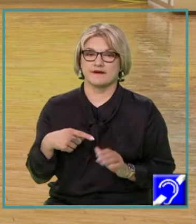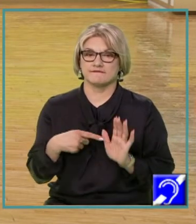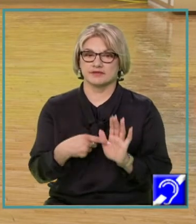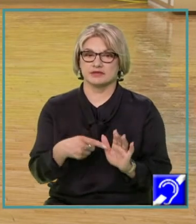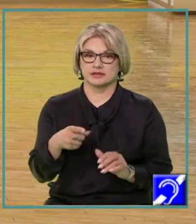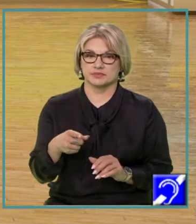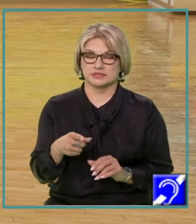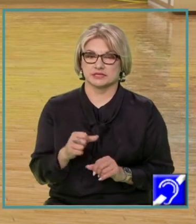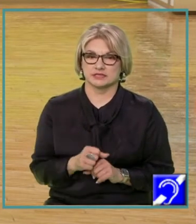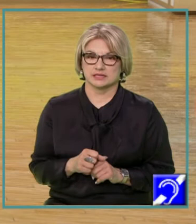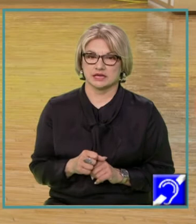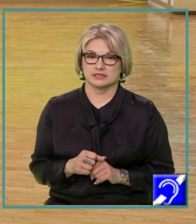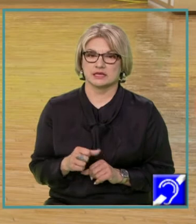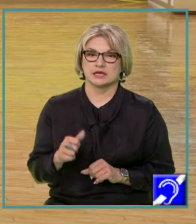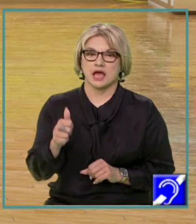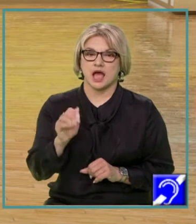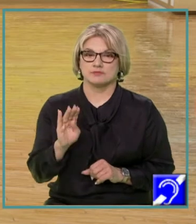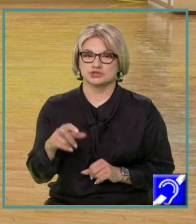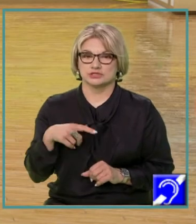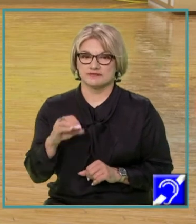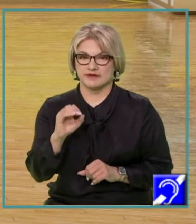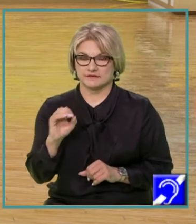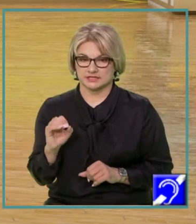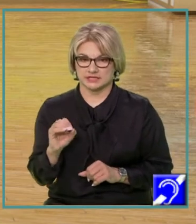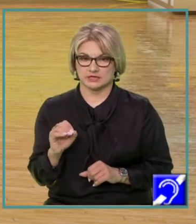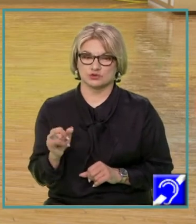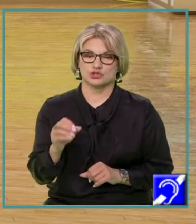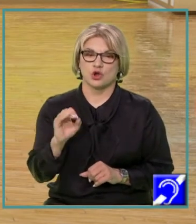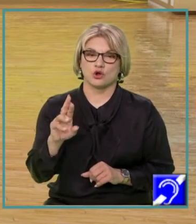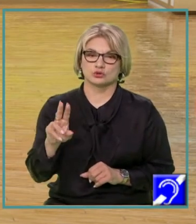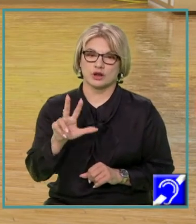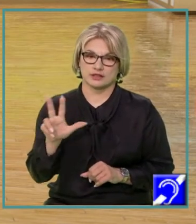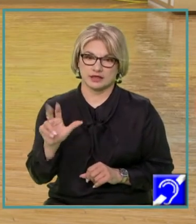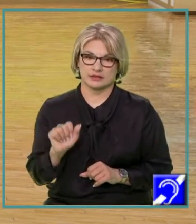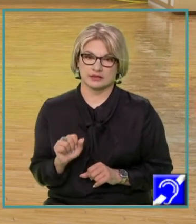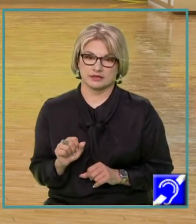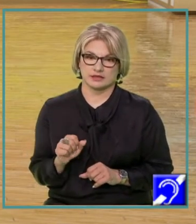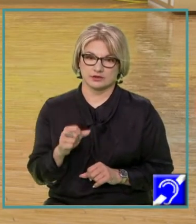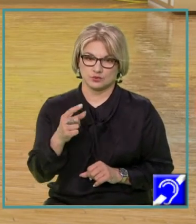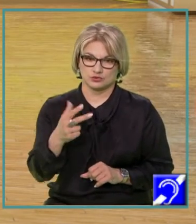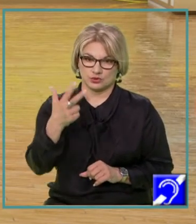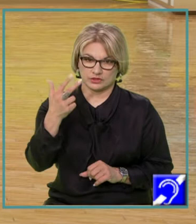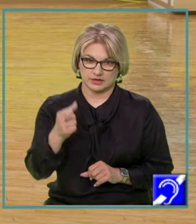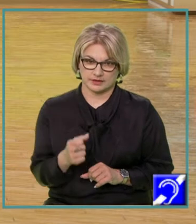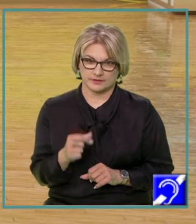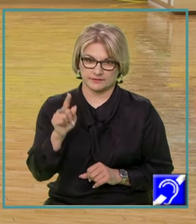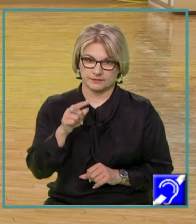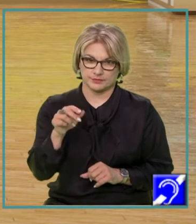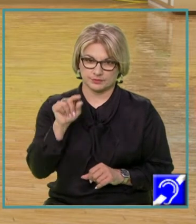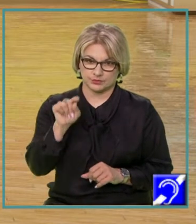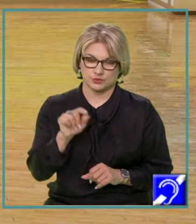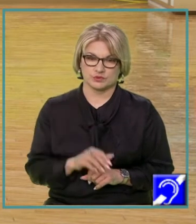felul acesta, și anume abscisa va fi 0 și ordonata 3, 1, 2, 3, și îl vom